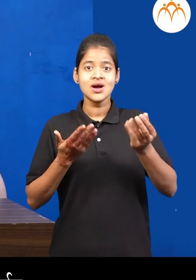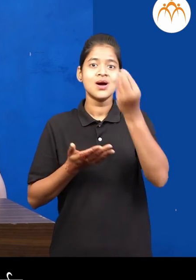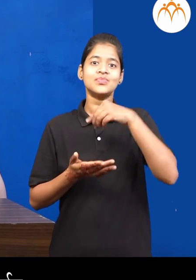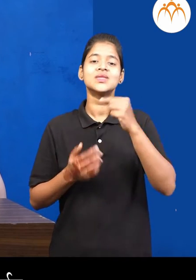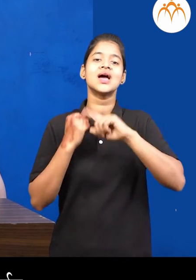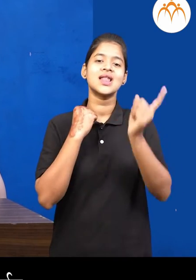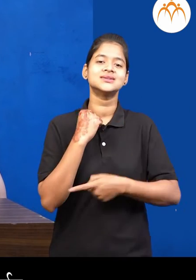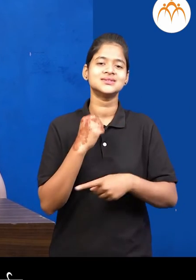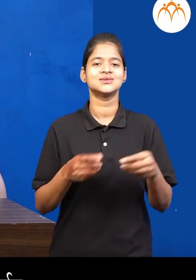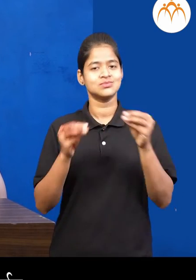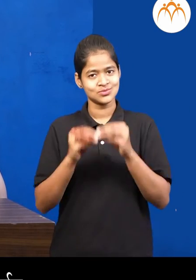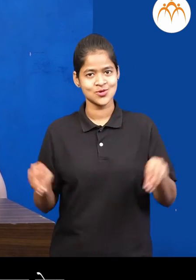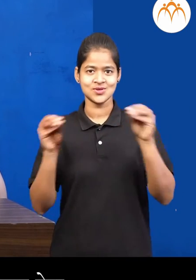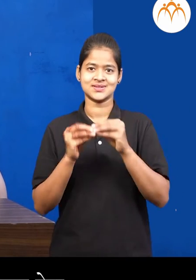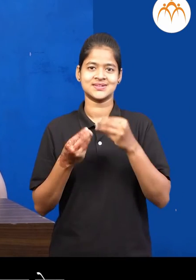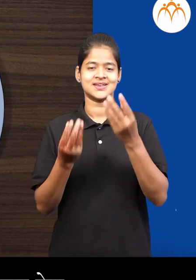दिखा अनि मग नंतर दिन